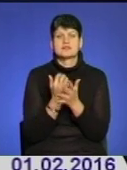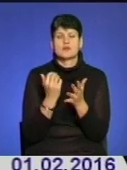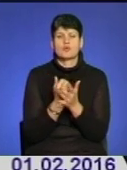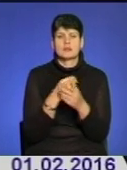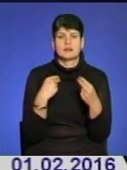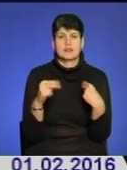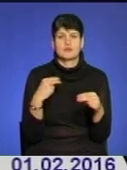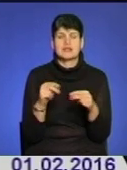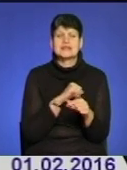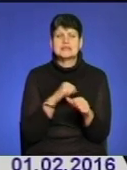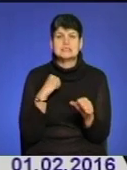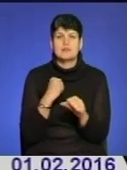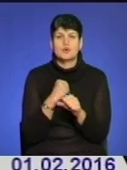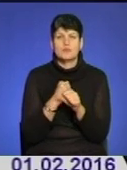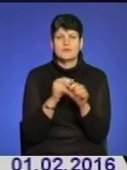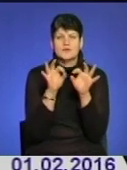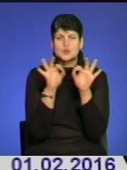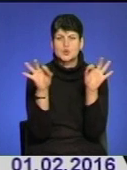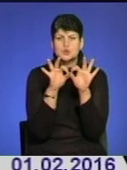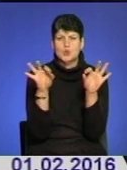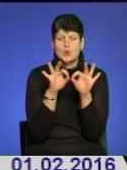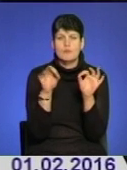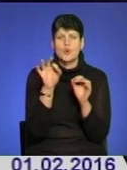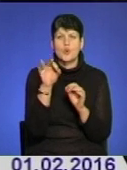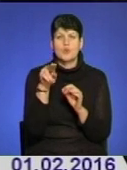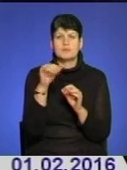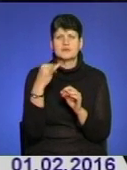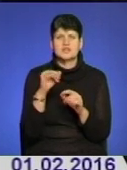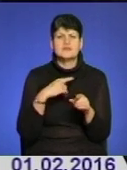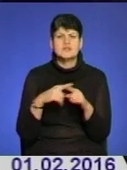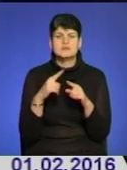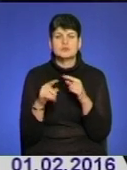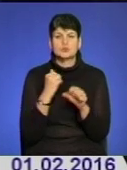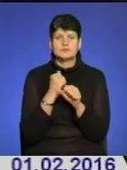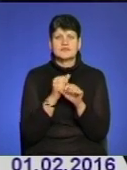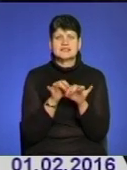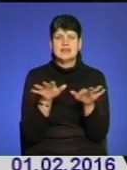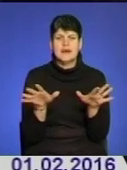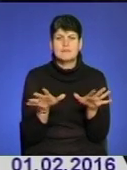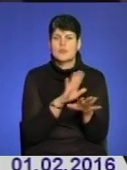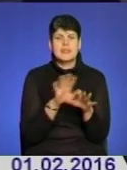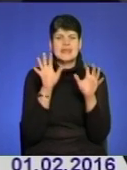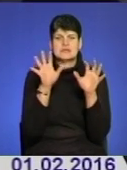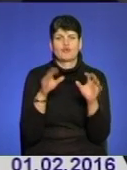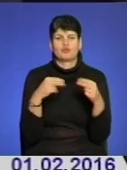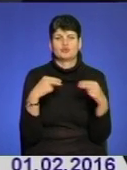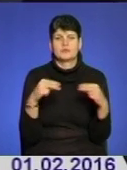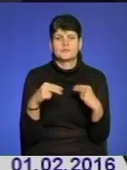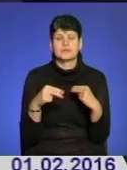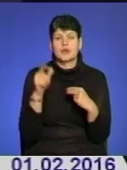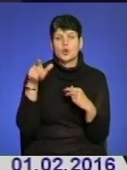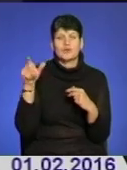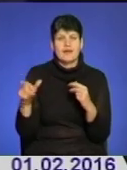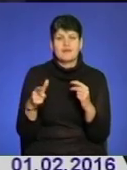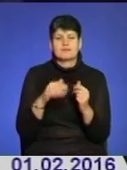Сам виготовляв з макою соломки опій. Підприємливий чоловік швидко налагодив схему незаконної торгівлі. Клієнтів не